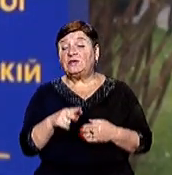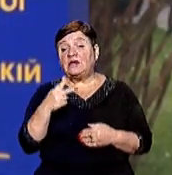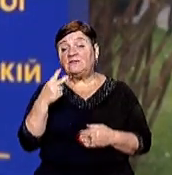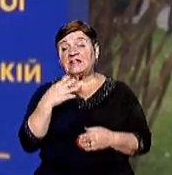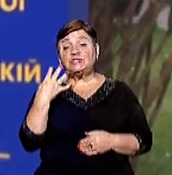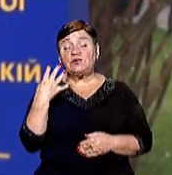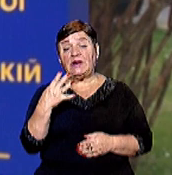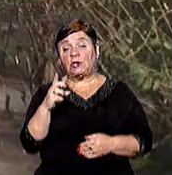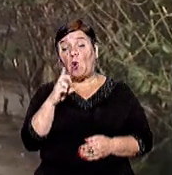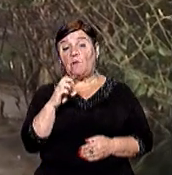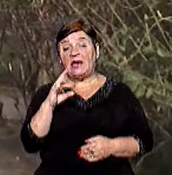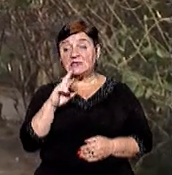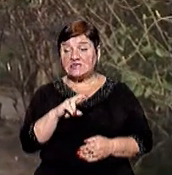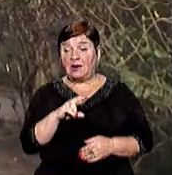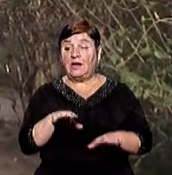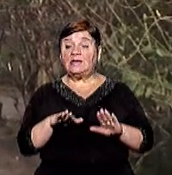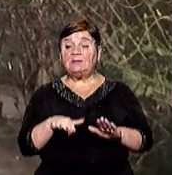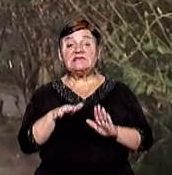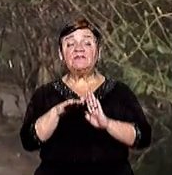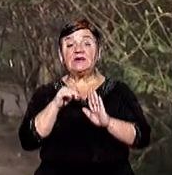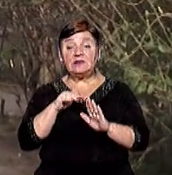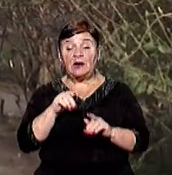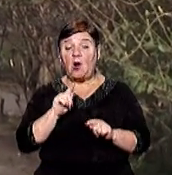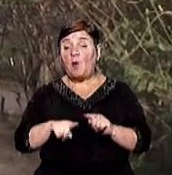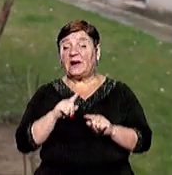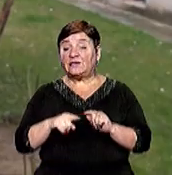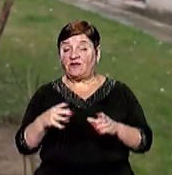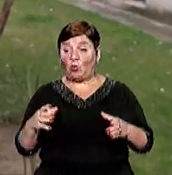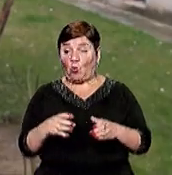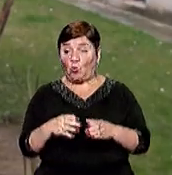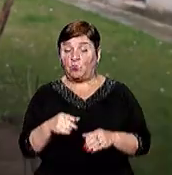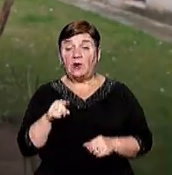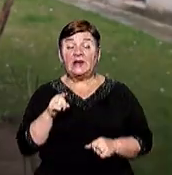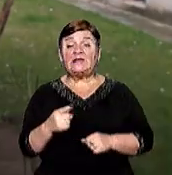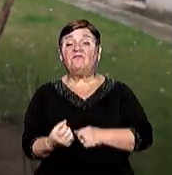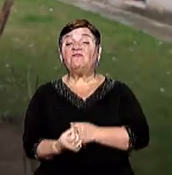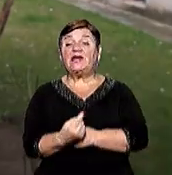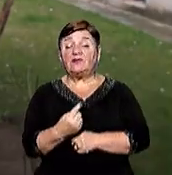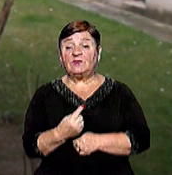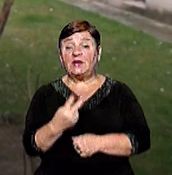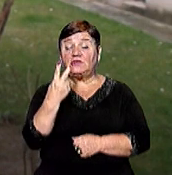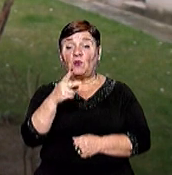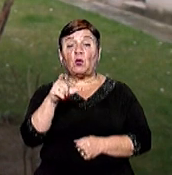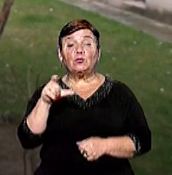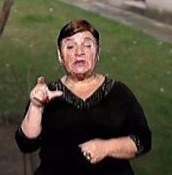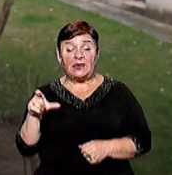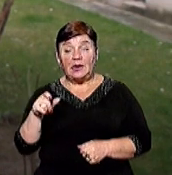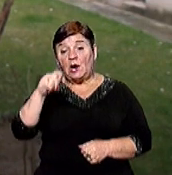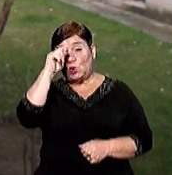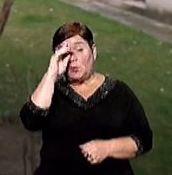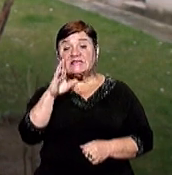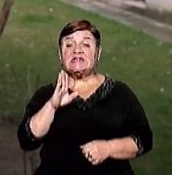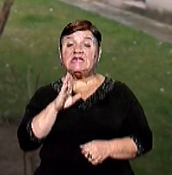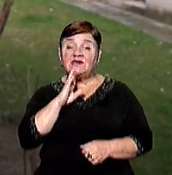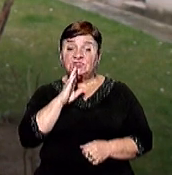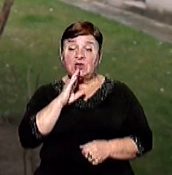'язок 24 березня На місце викликали слідчо-оперативну групу Там виявили тіло двох людей, хлопець і